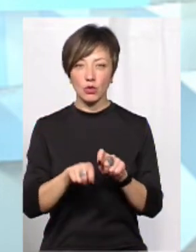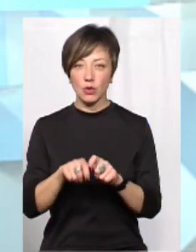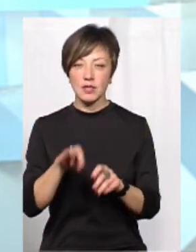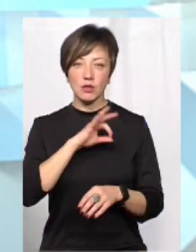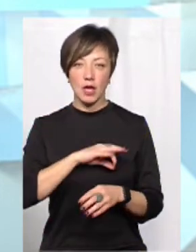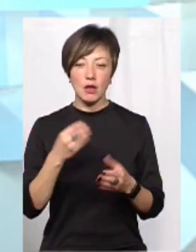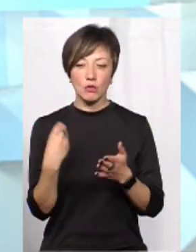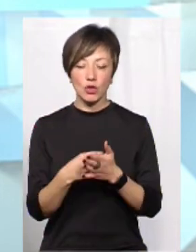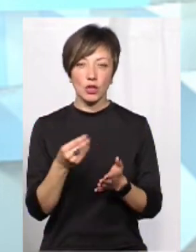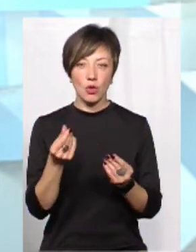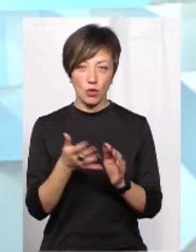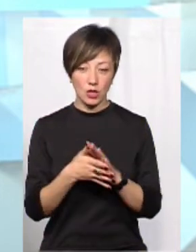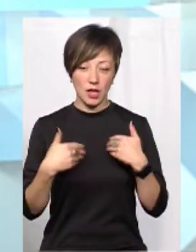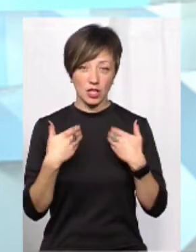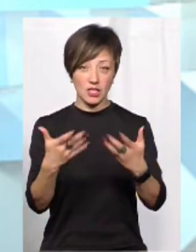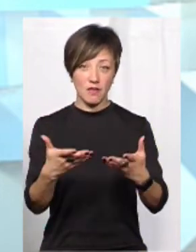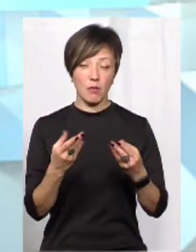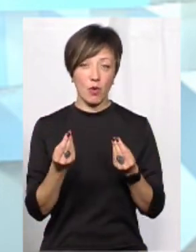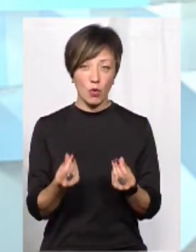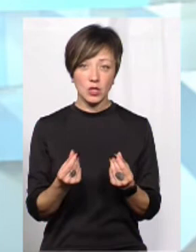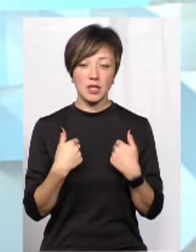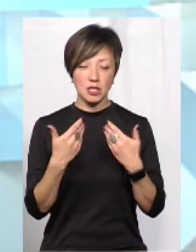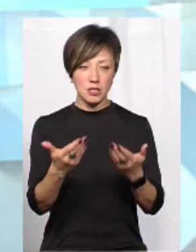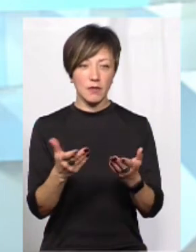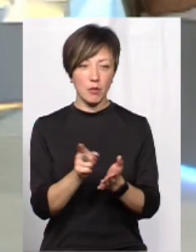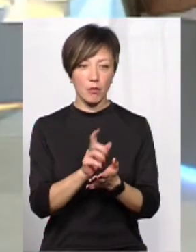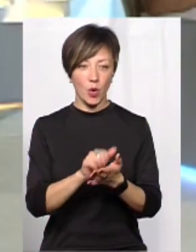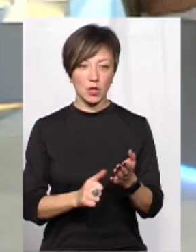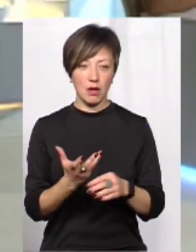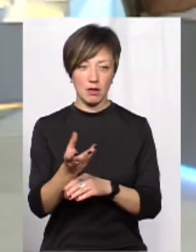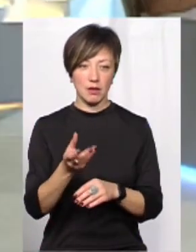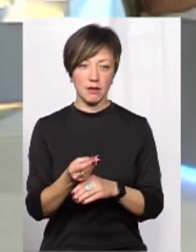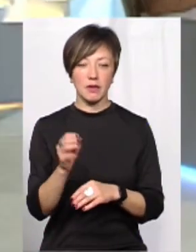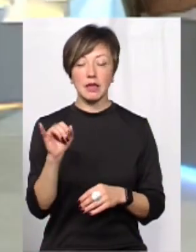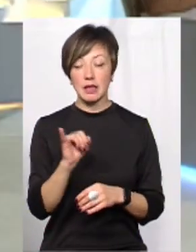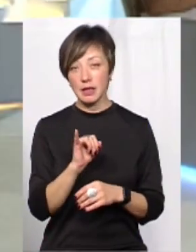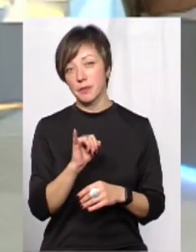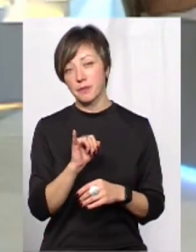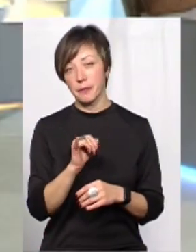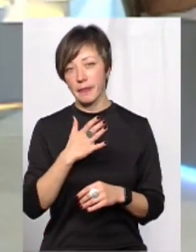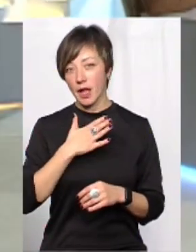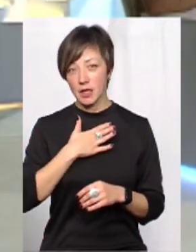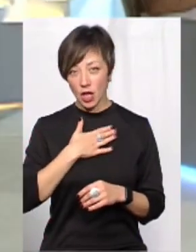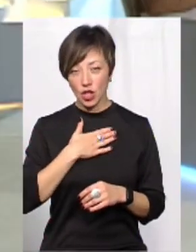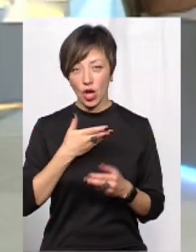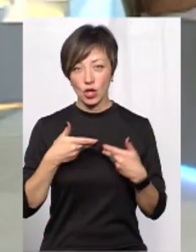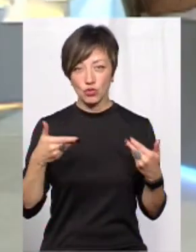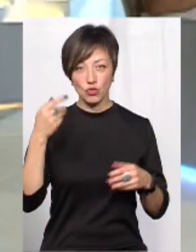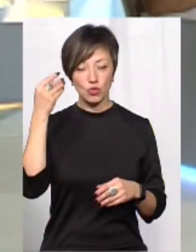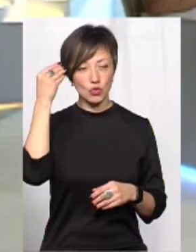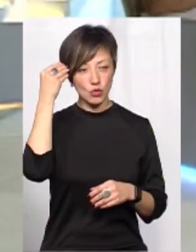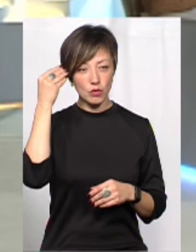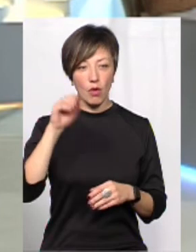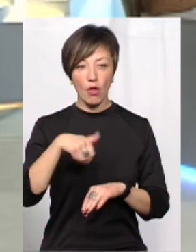використанням бюджетних коштів. Це ж наші з вами кошти з наших з вами податків. І, на нашу думку,